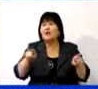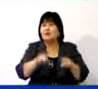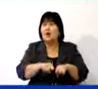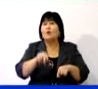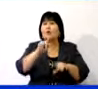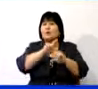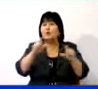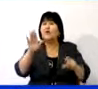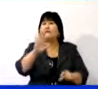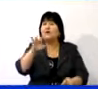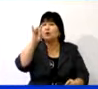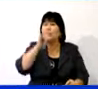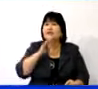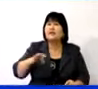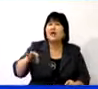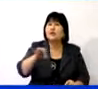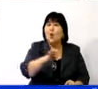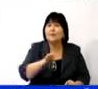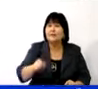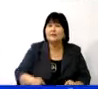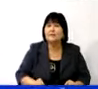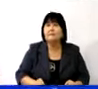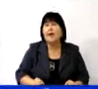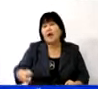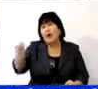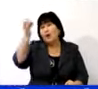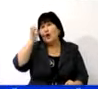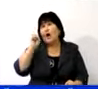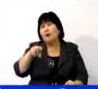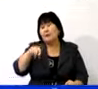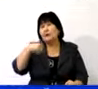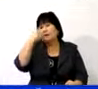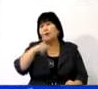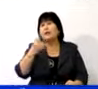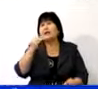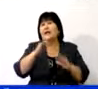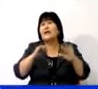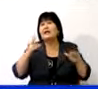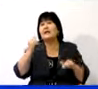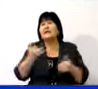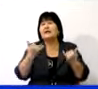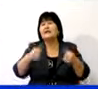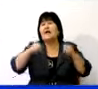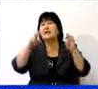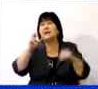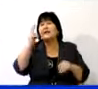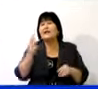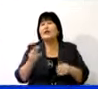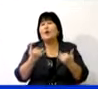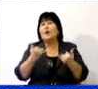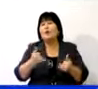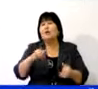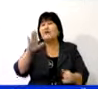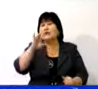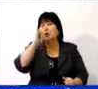учреждении в Восточно-Казахстанской области. Напомним, в апреле этого года в детском центре оказания специальных социальных услуг Восточно